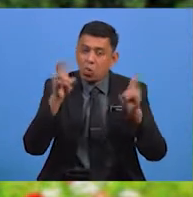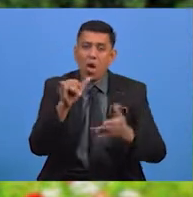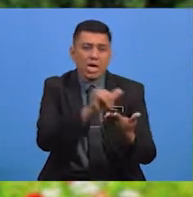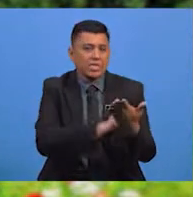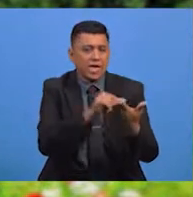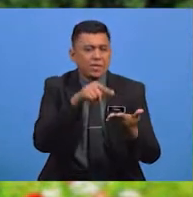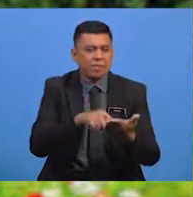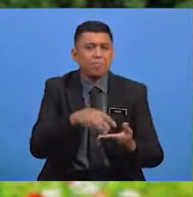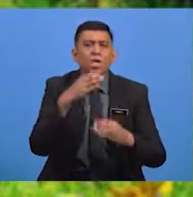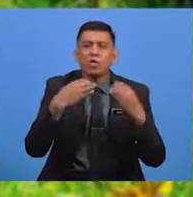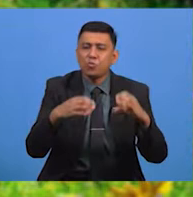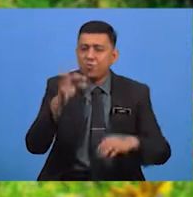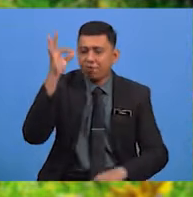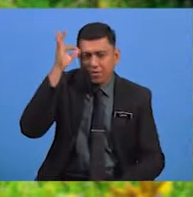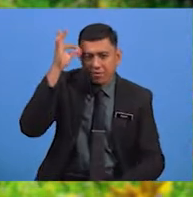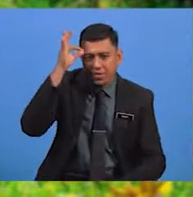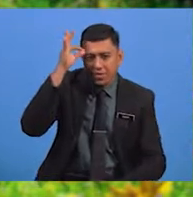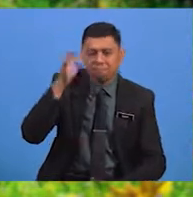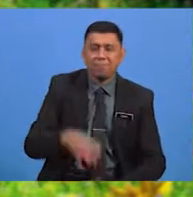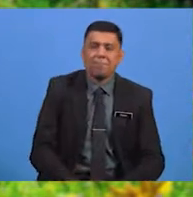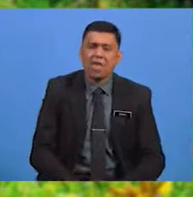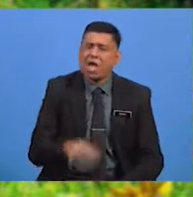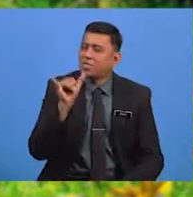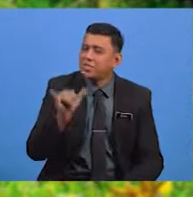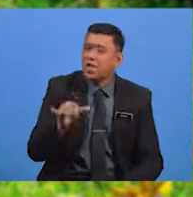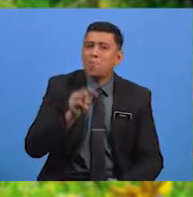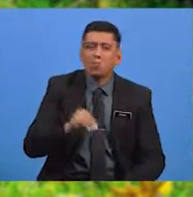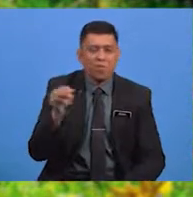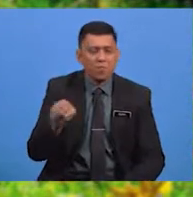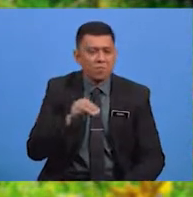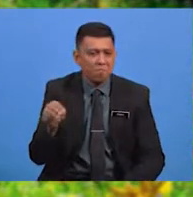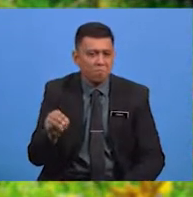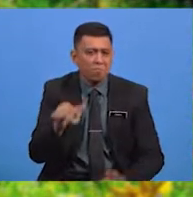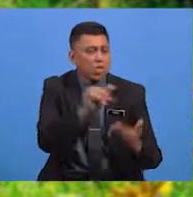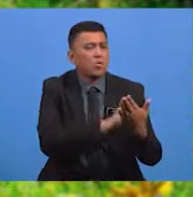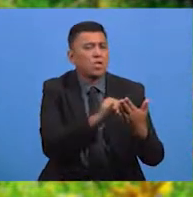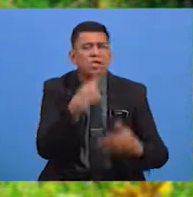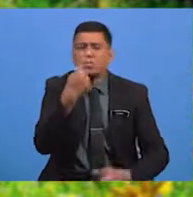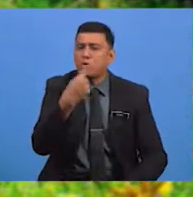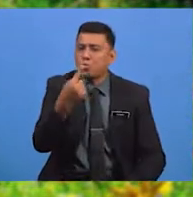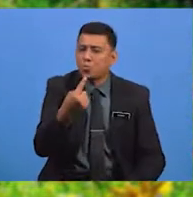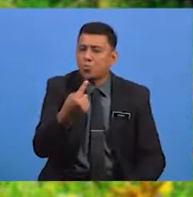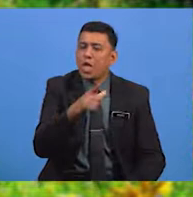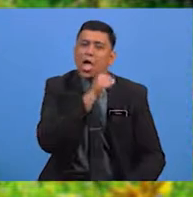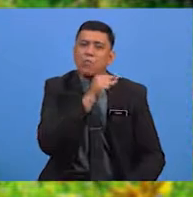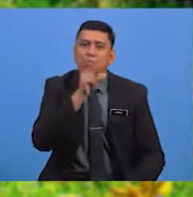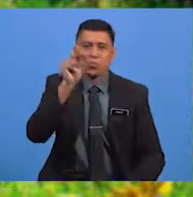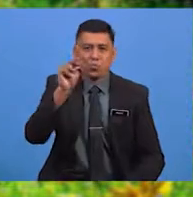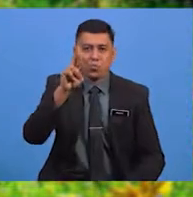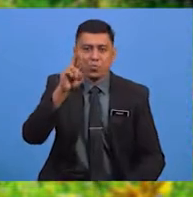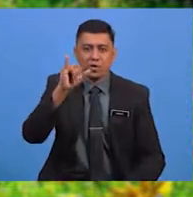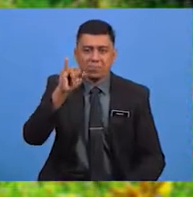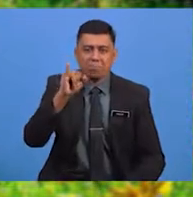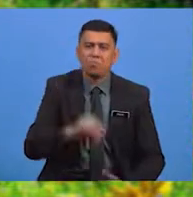fikir-fikirkan. Ya, murid-murid, penyair sering menyebut-nyebut Burung Nuri ini